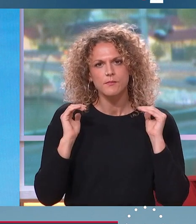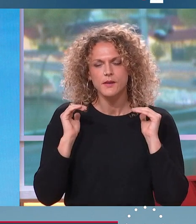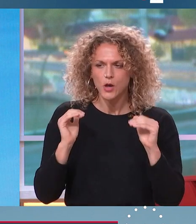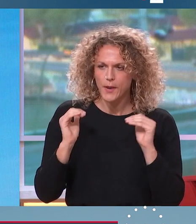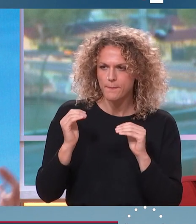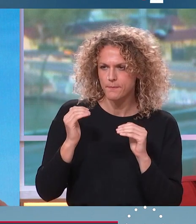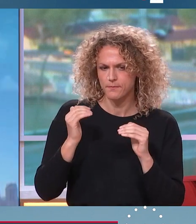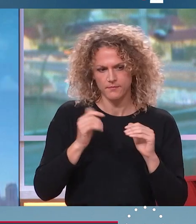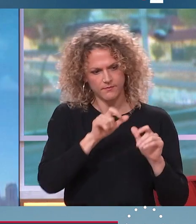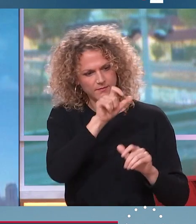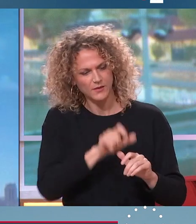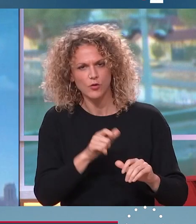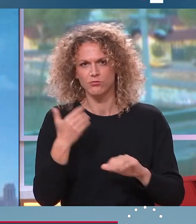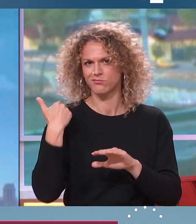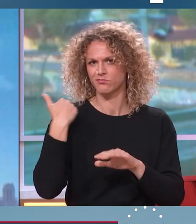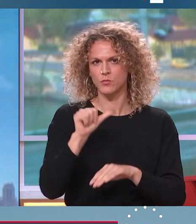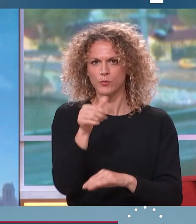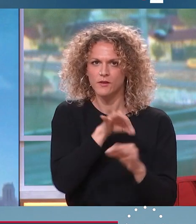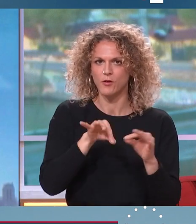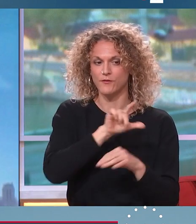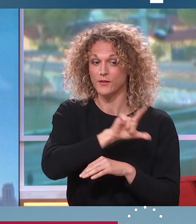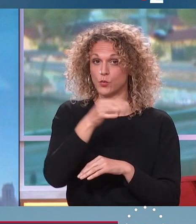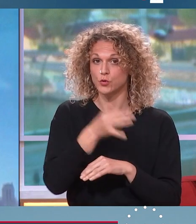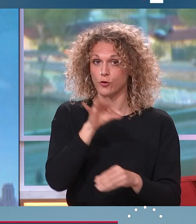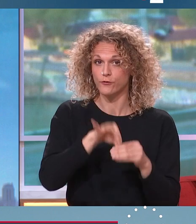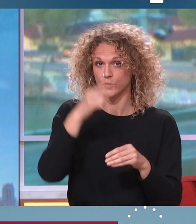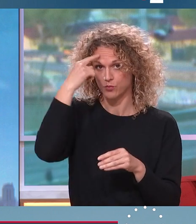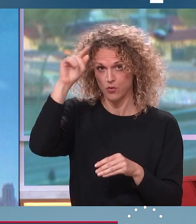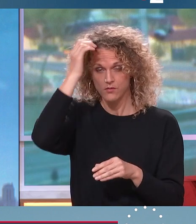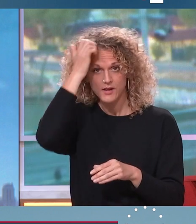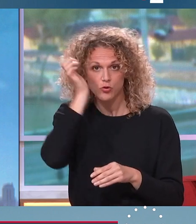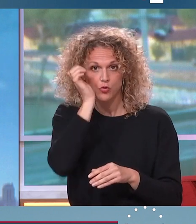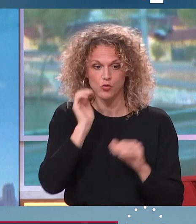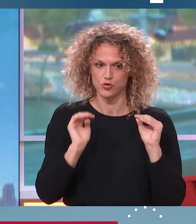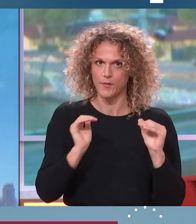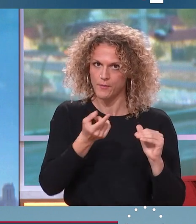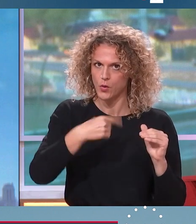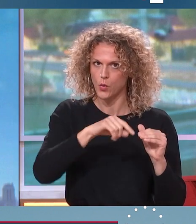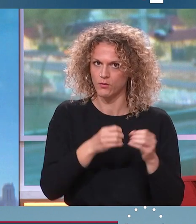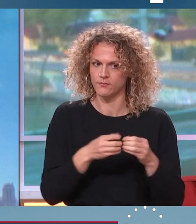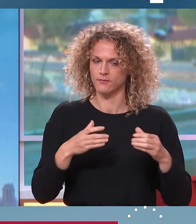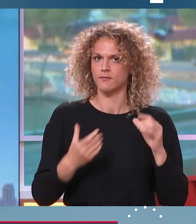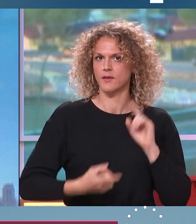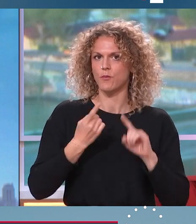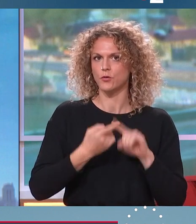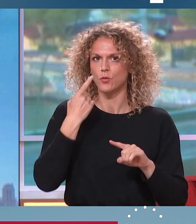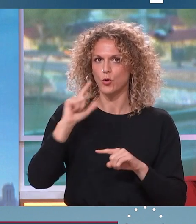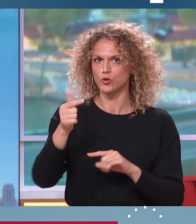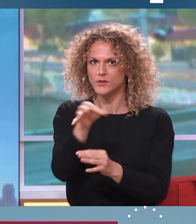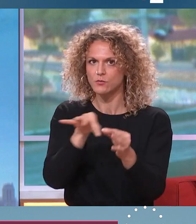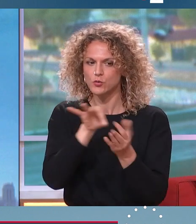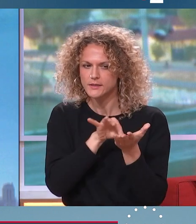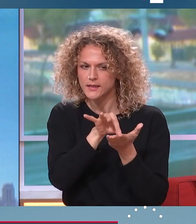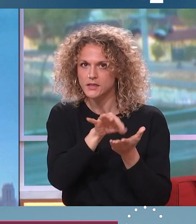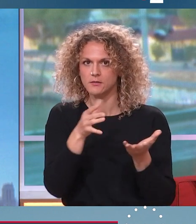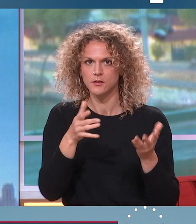convaincrait un électeur de Jean-Luc Mélenchon ? Ils ont été 22% au premier tour, donc c'est eux qui tiennent un peu la clé de ce second tour. Qu'est-ce que